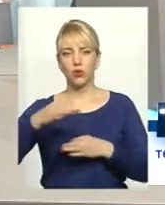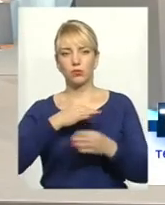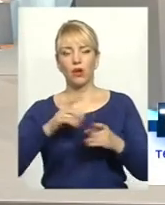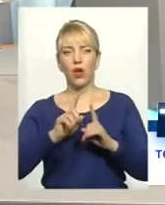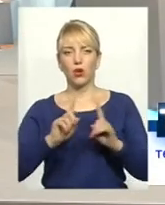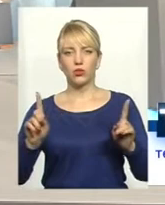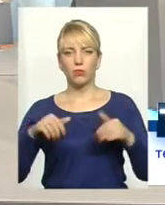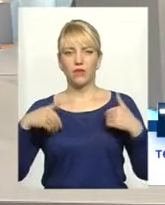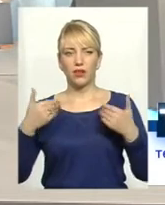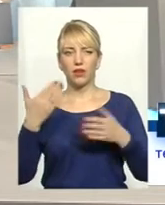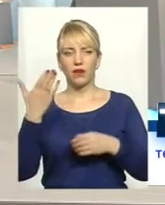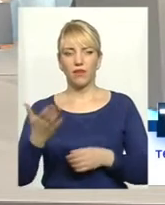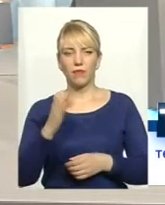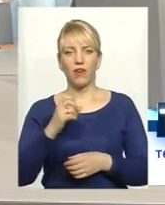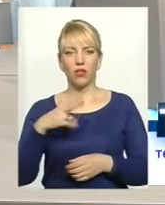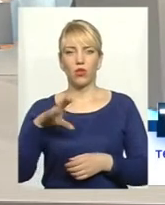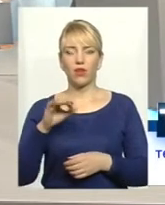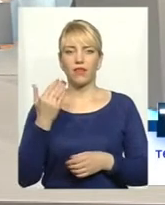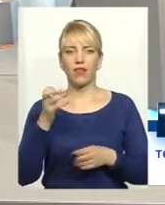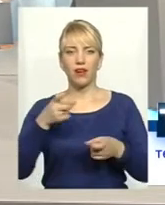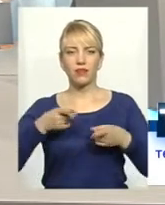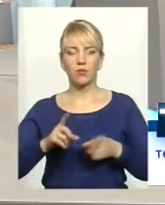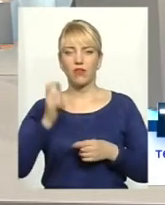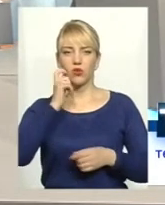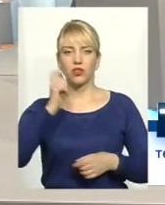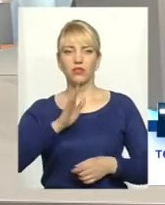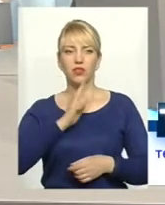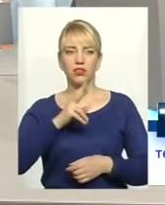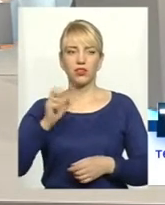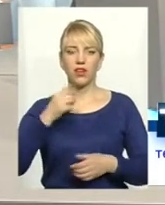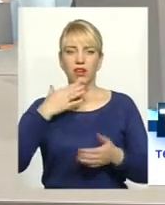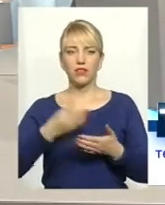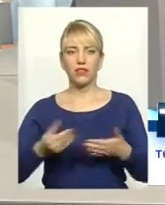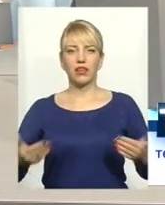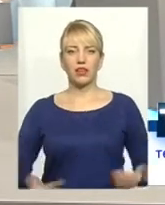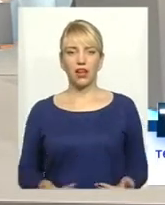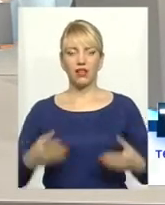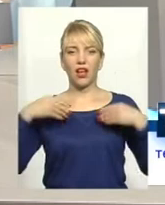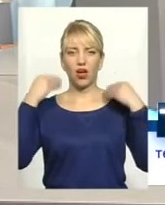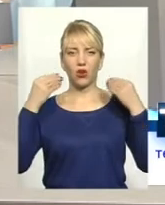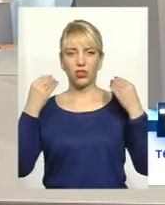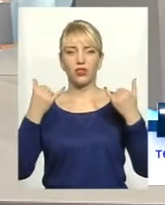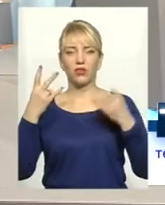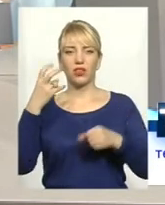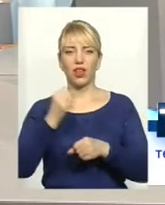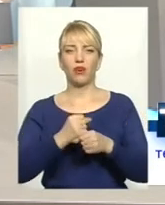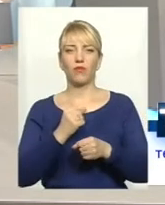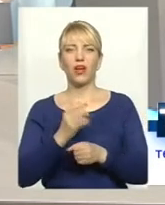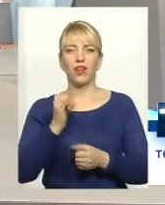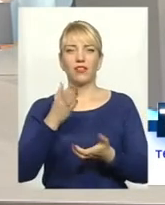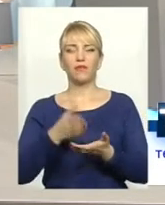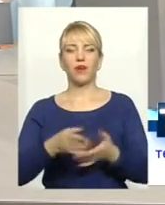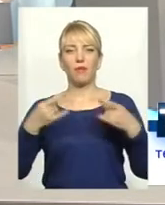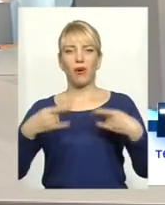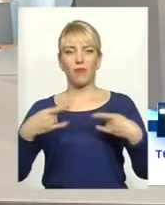вам, шановна пані Ванда, тому що ви як справжня українська жінка у свій день народження, сьогодні на роботі і в прямому ефірі.